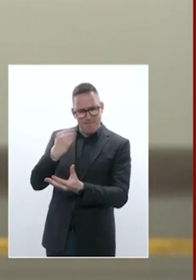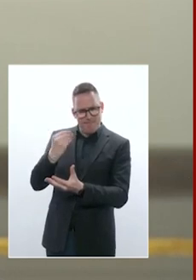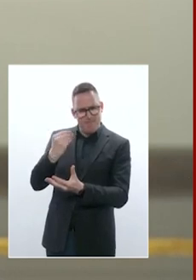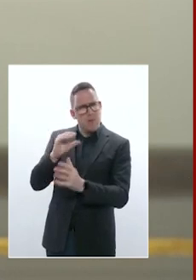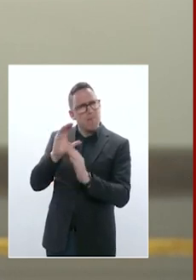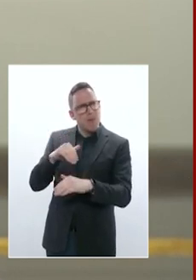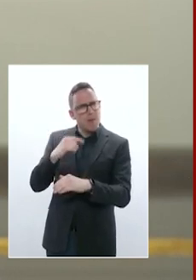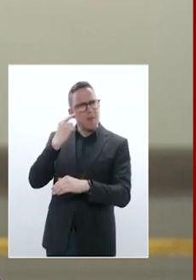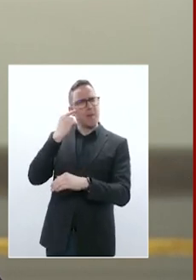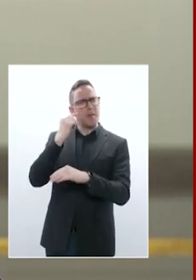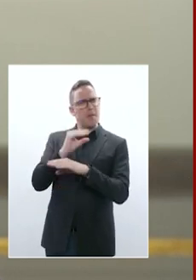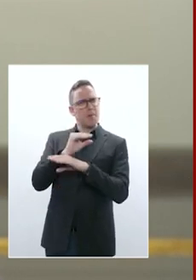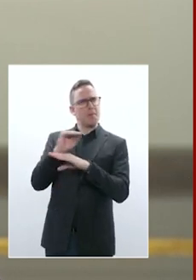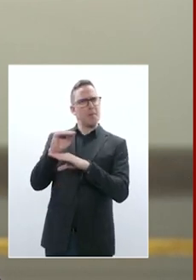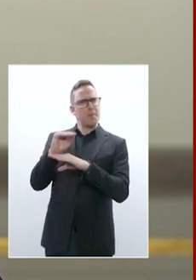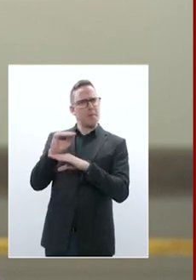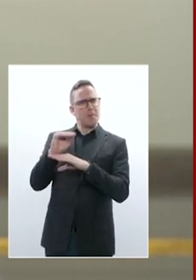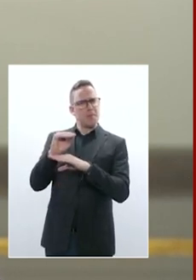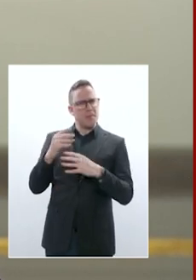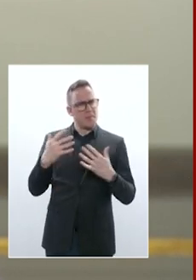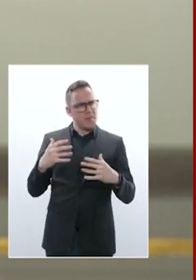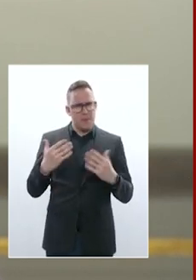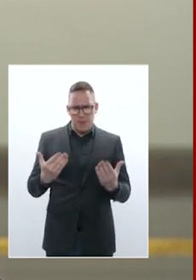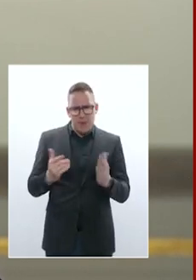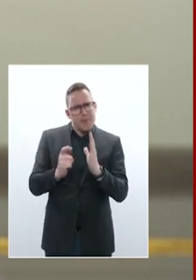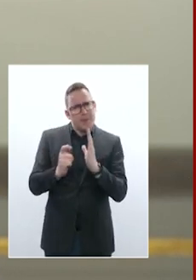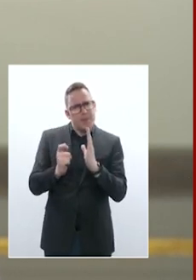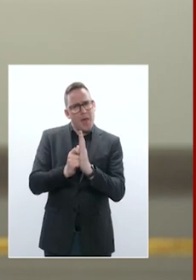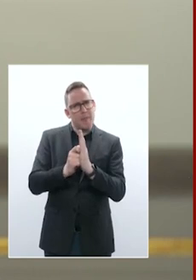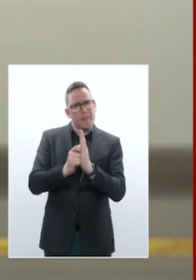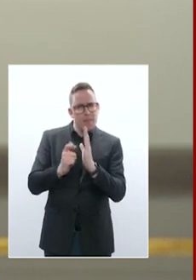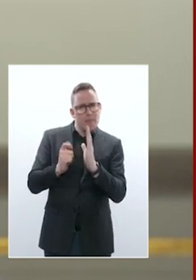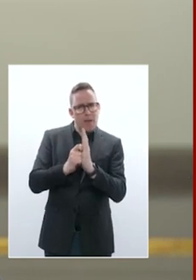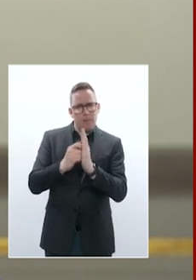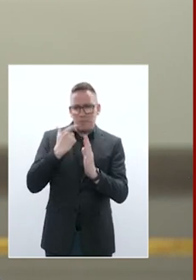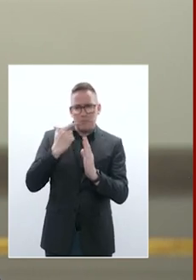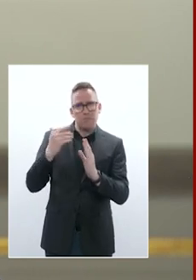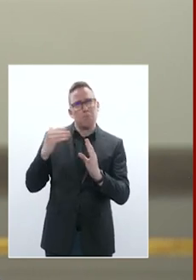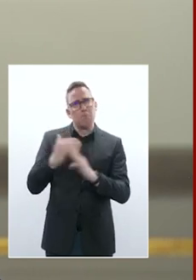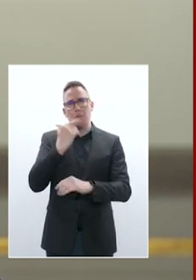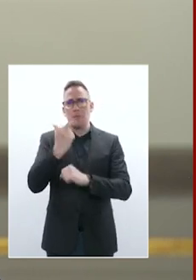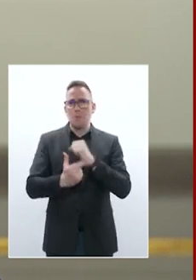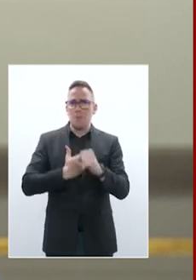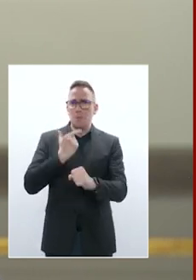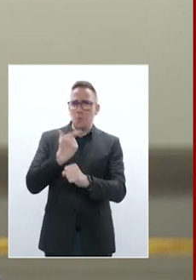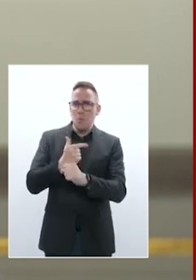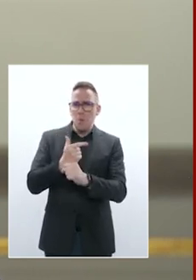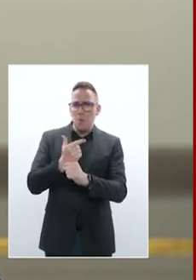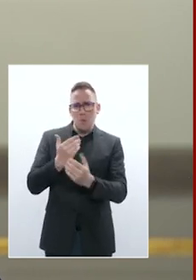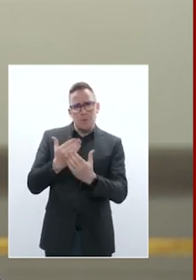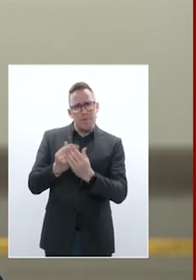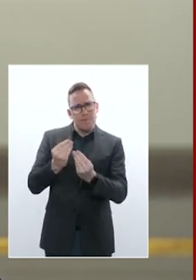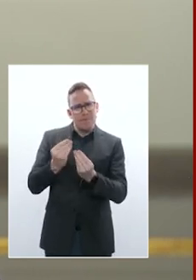à une date qui marque un peu plus des deux ans du début de cette guerre d'agression russe en Ukraine, nous sommes sans doute,